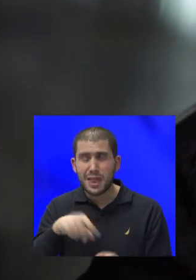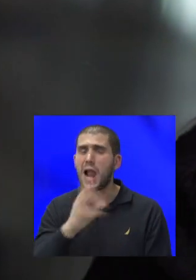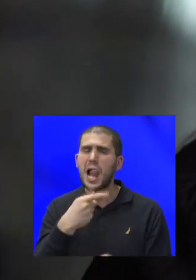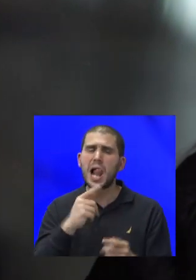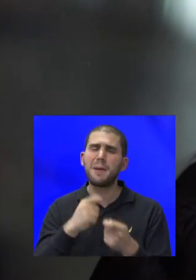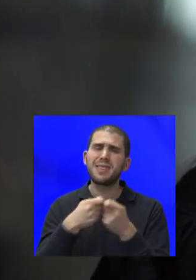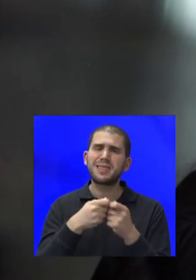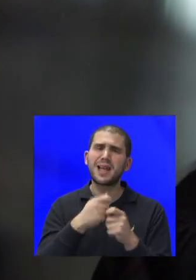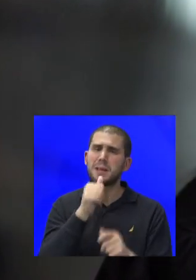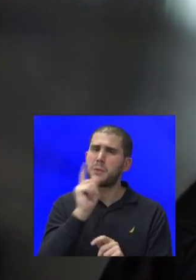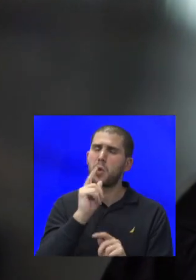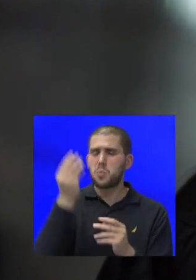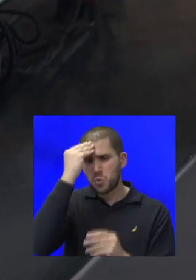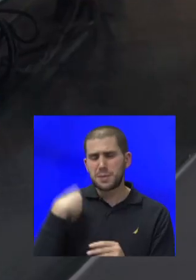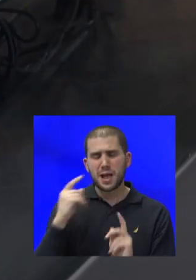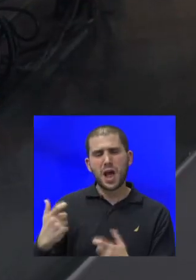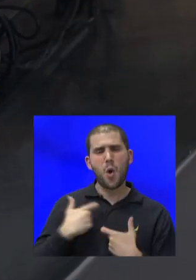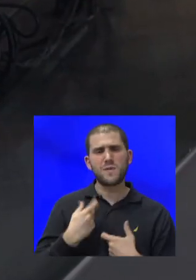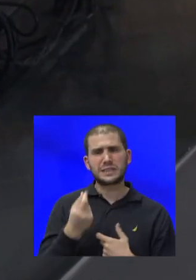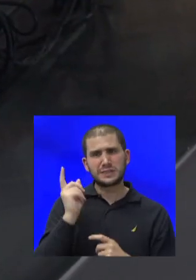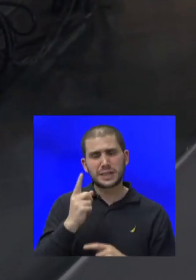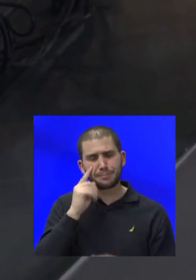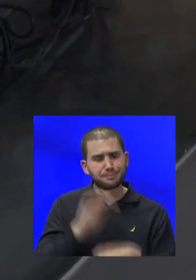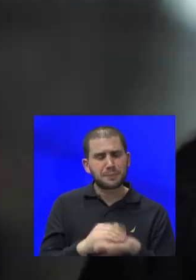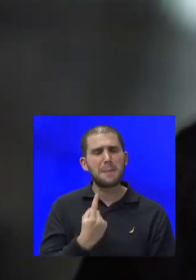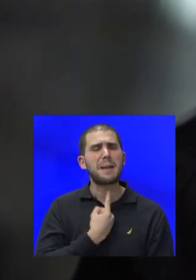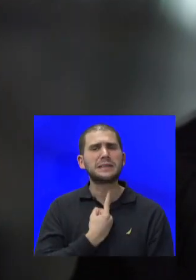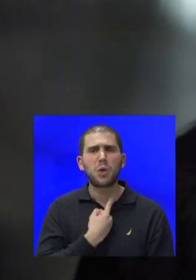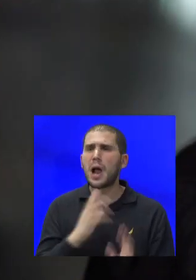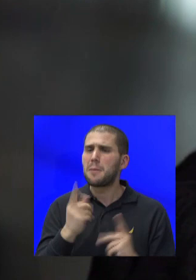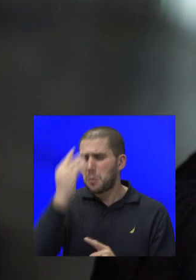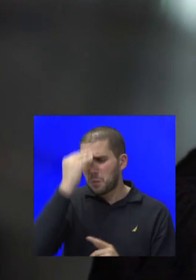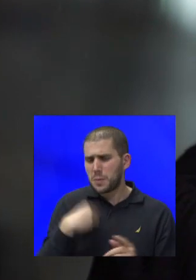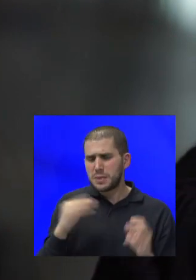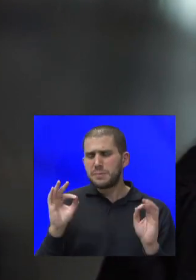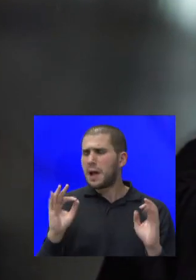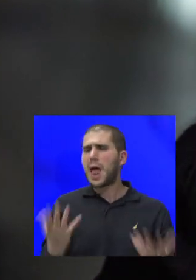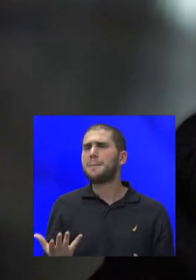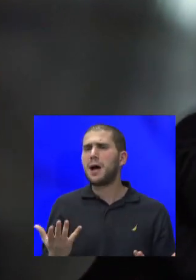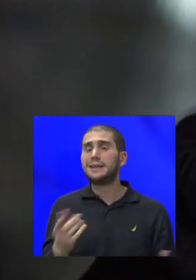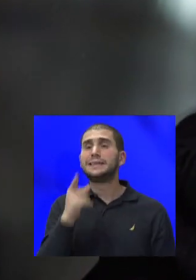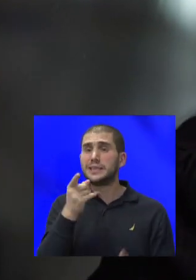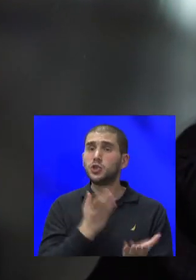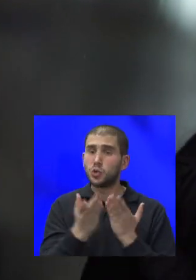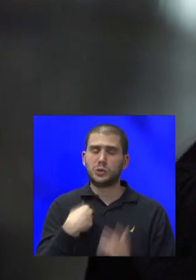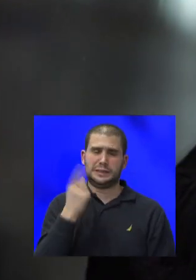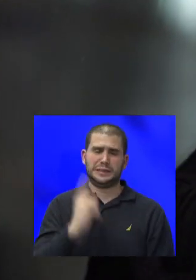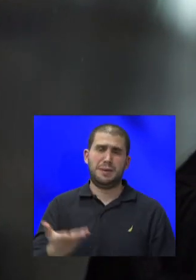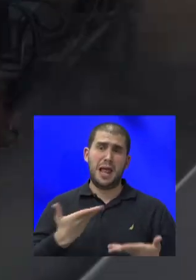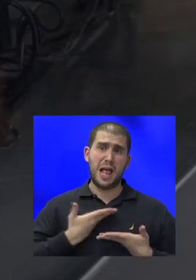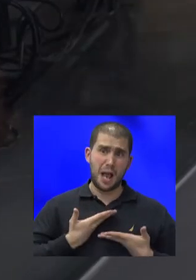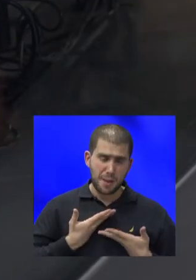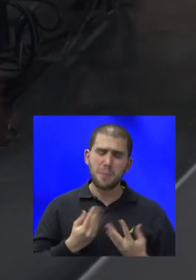לנו כסף ואנחנו צריכים לגלות את זה בעצמנו? למה הם לא מודיעים לך? זה השירות שאנחנו צריכים לקבל בכל דבר